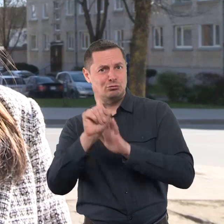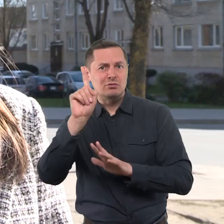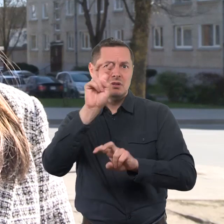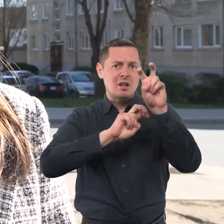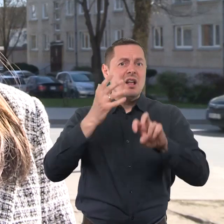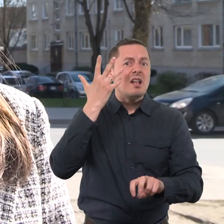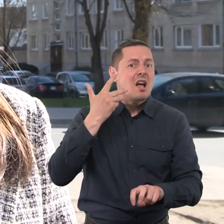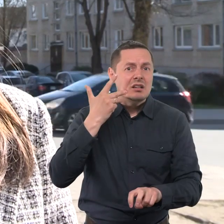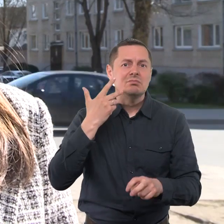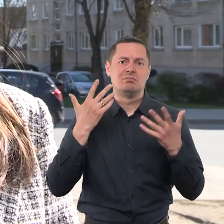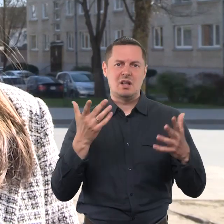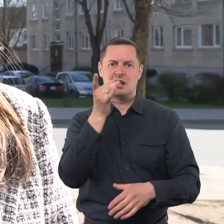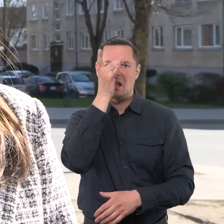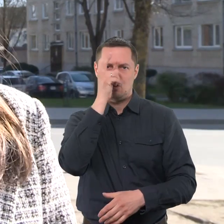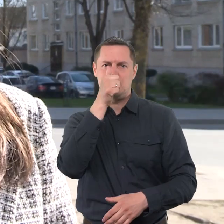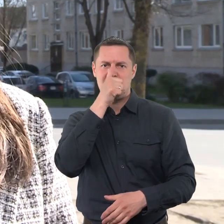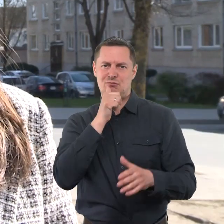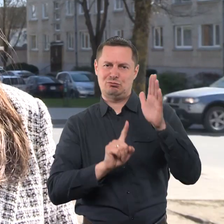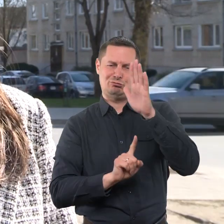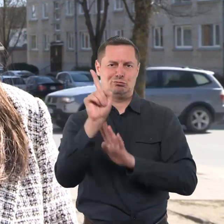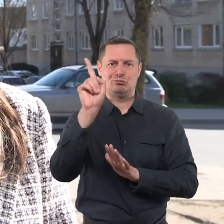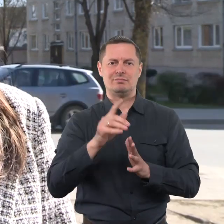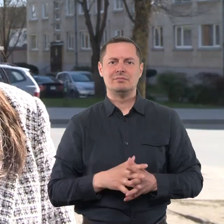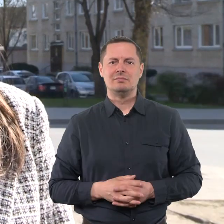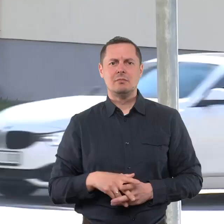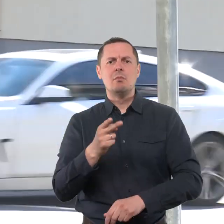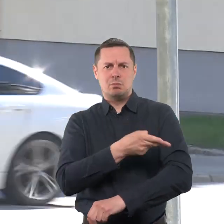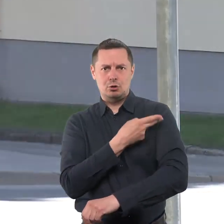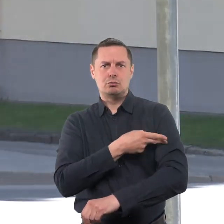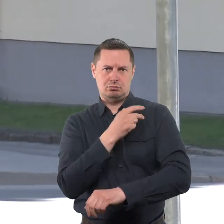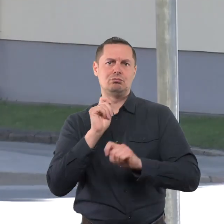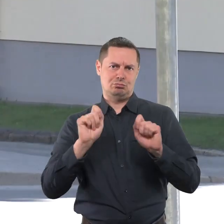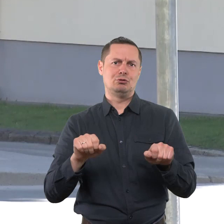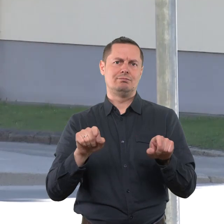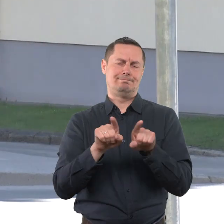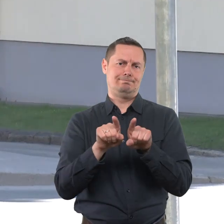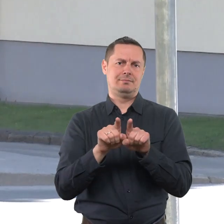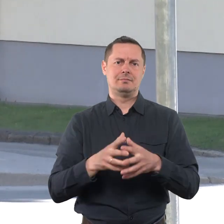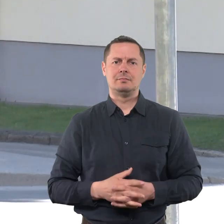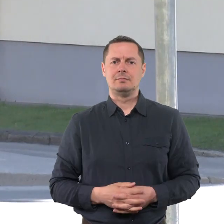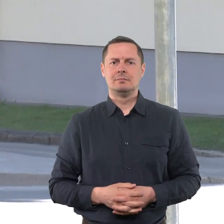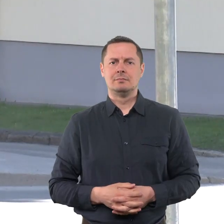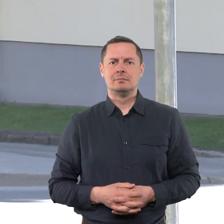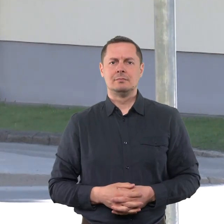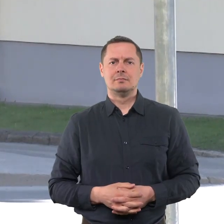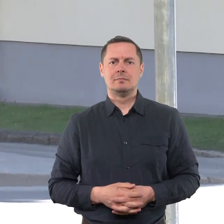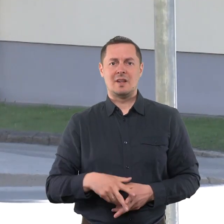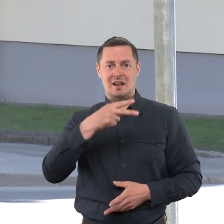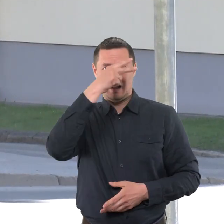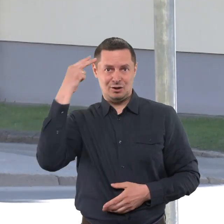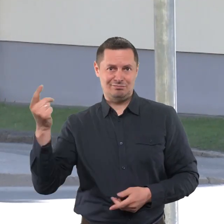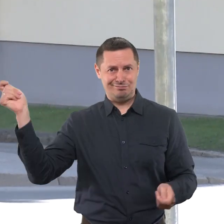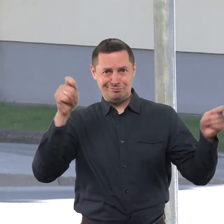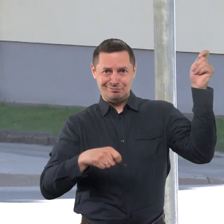įmonėse pradės jie iškoti gegužės mėnesį ar birželio padžiai. Šalyje dirbti sezoninius darbus atvyksta ir